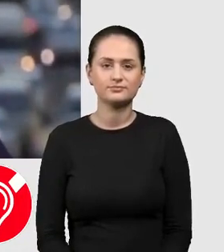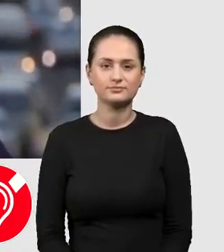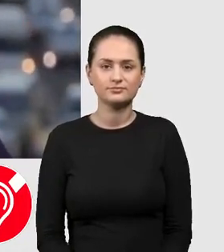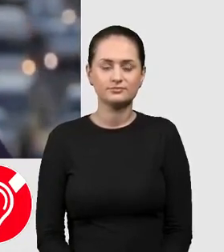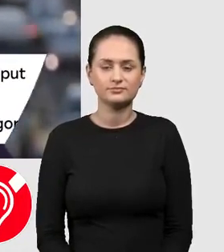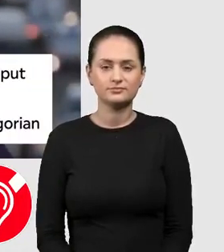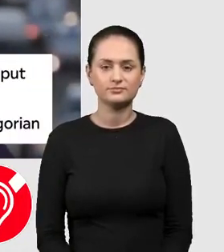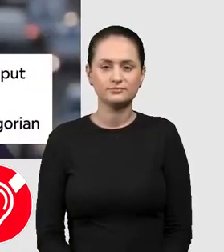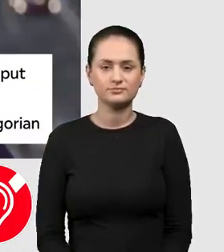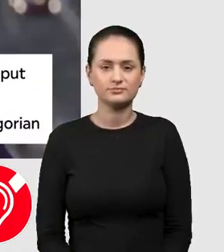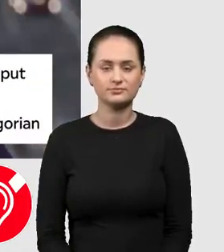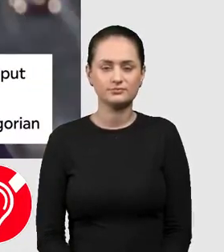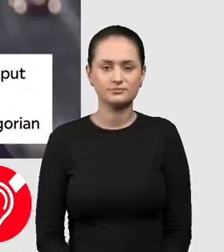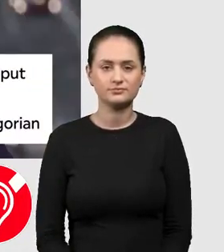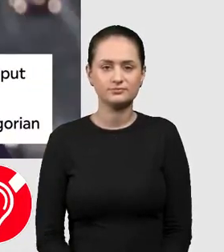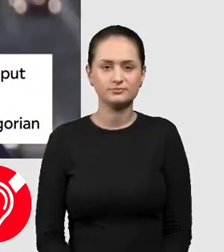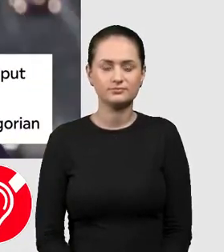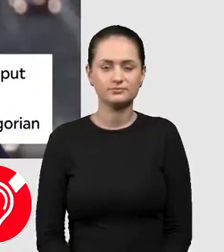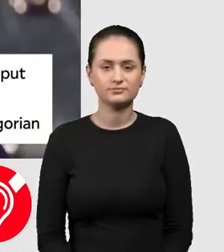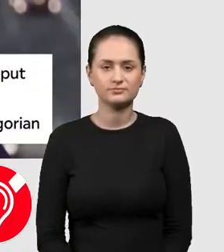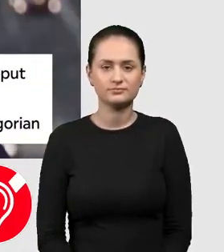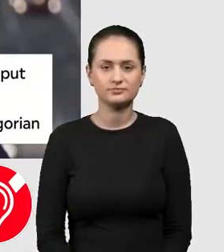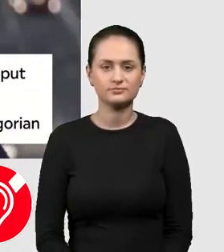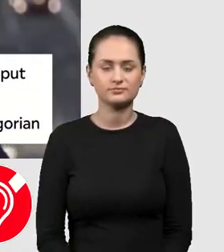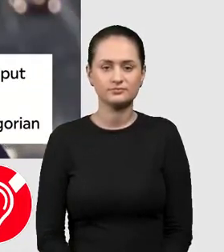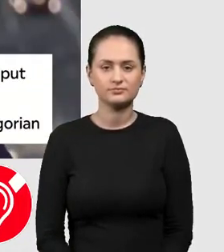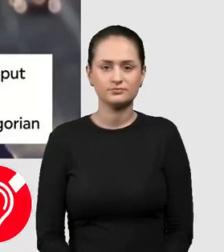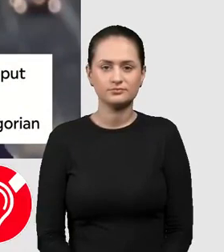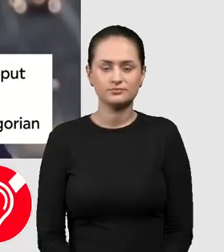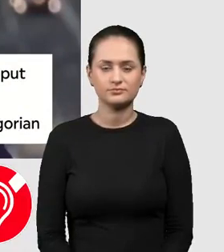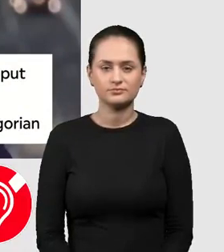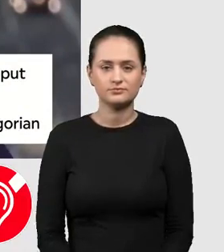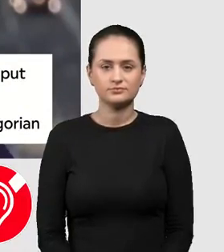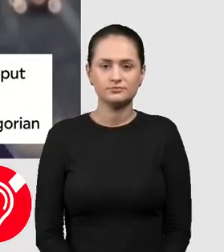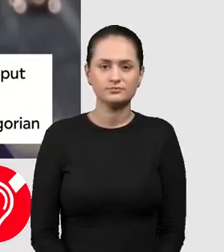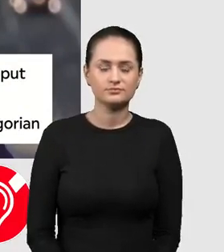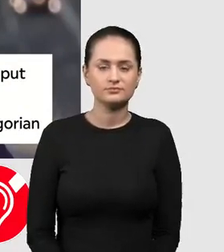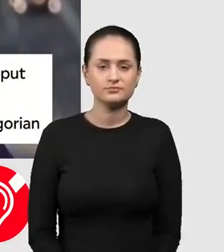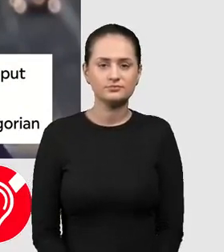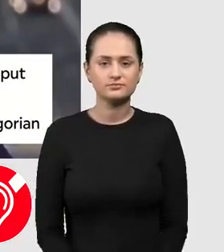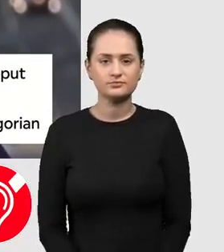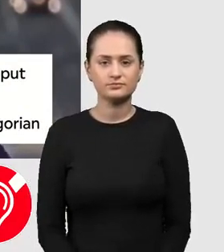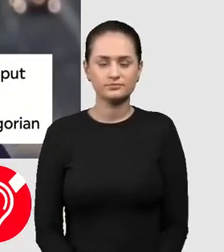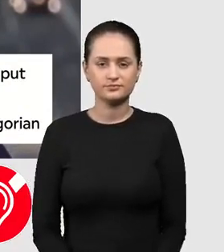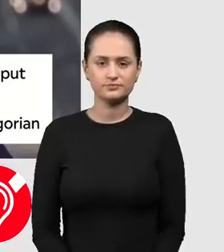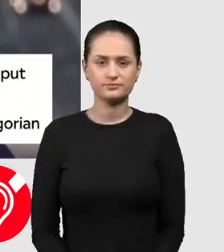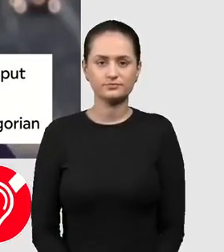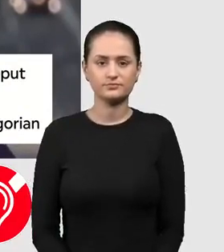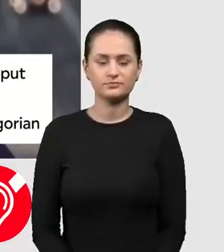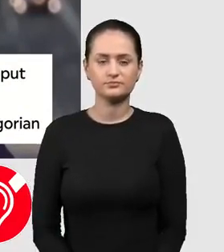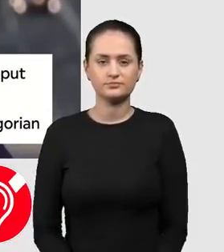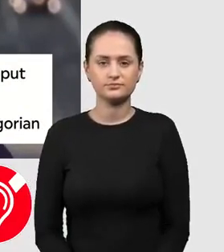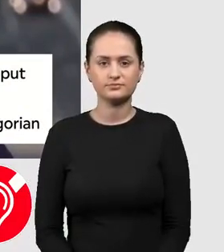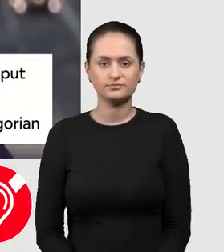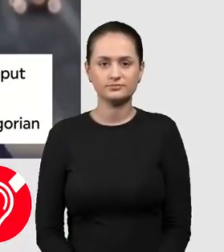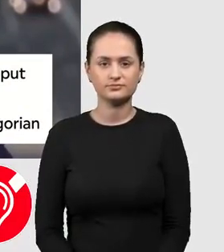în Franța, odată cu schimbarea calendarului Iulian în cel Gregorian. Anul nou se mutase de pe 1 aprilie pe 1 ianuarie. Cei